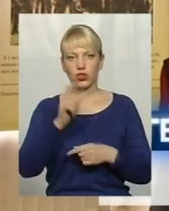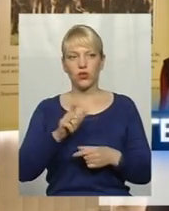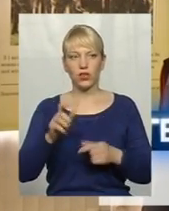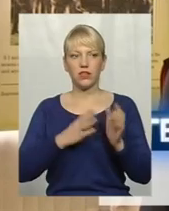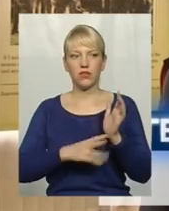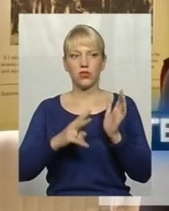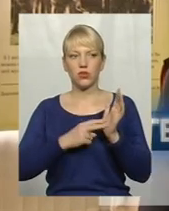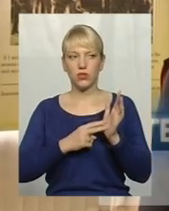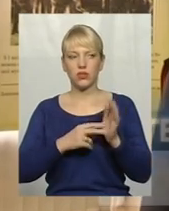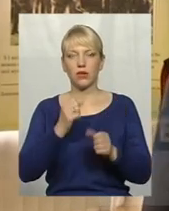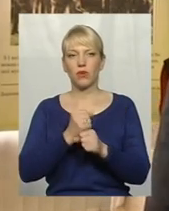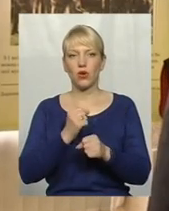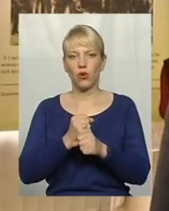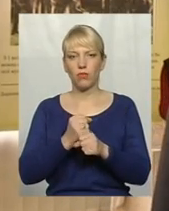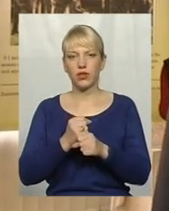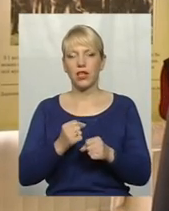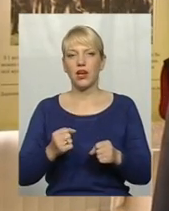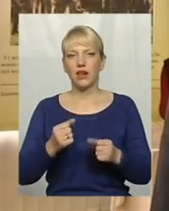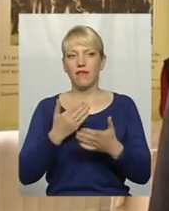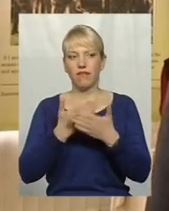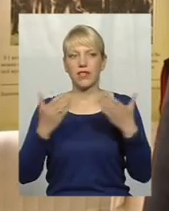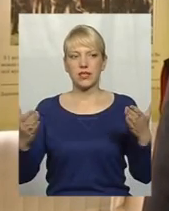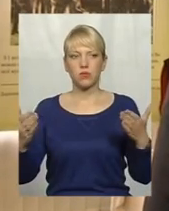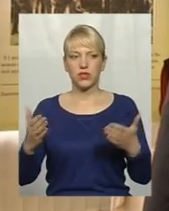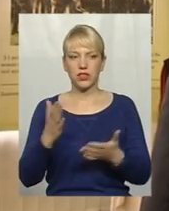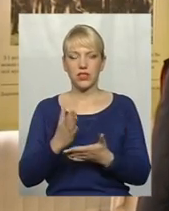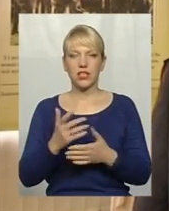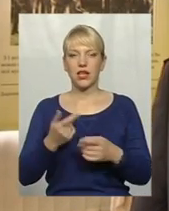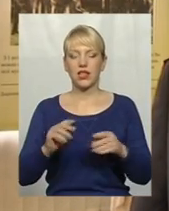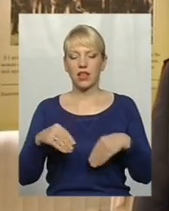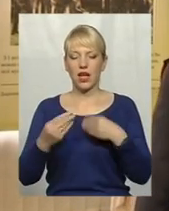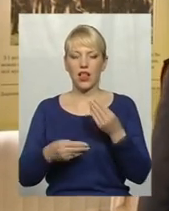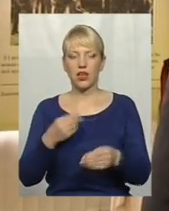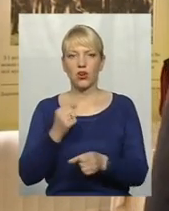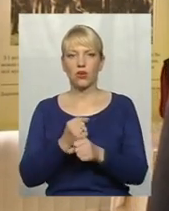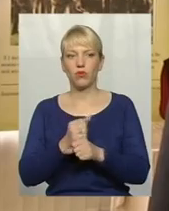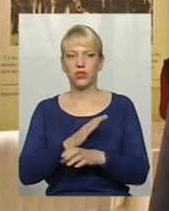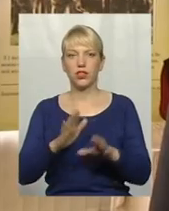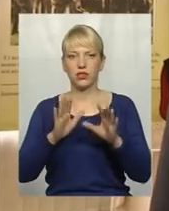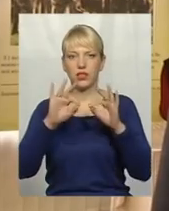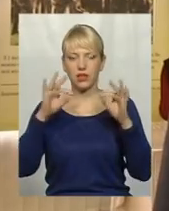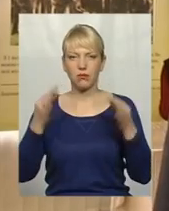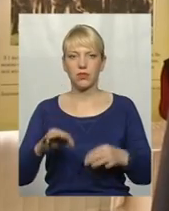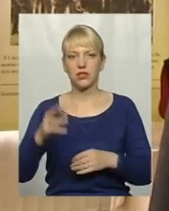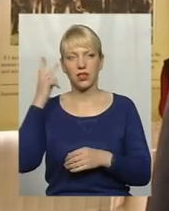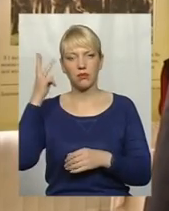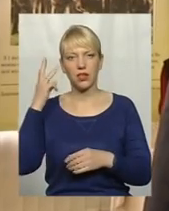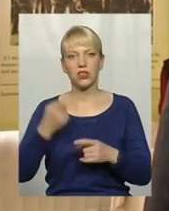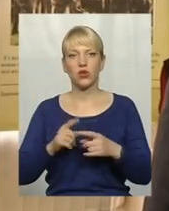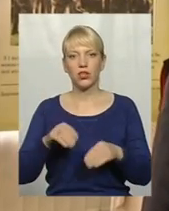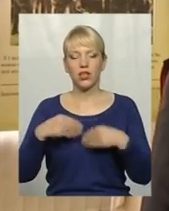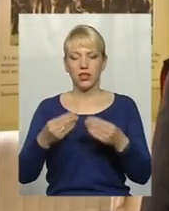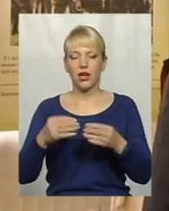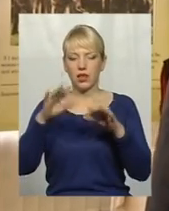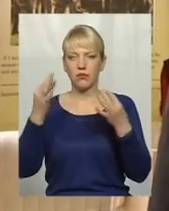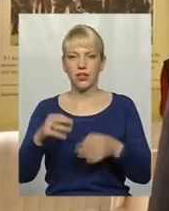97 робіт виставлено сьогодні в експозиції. Надали роботи не тільки міцці Хмельниччини, надали міцці і з